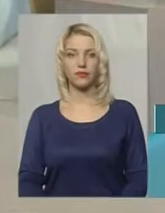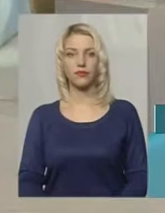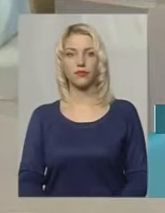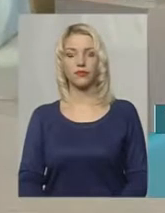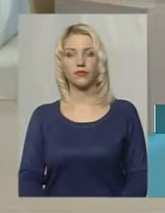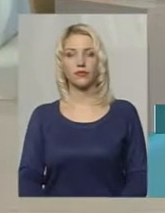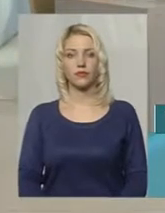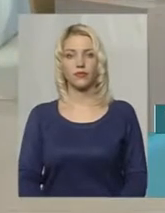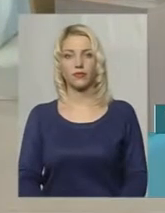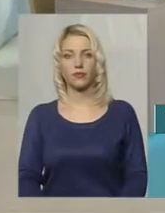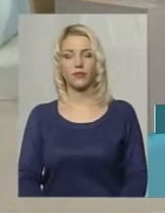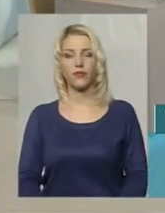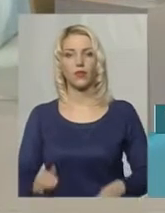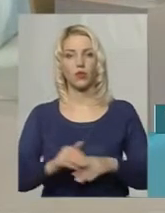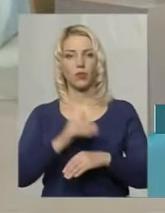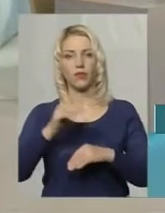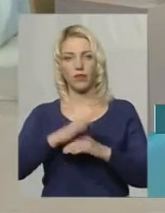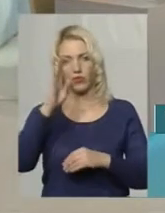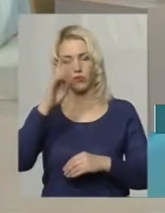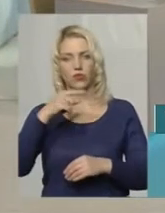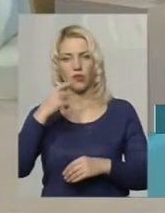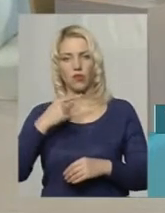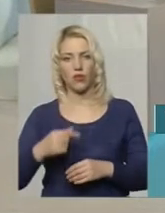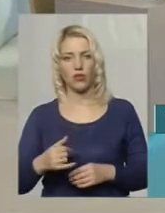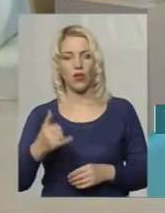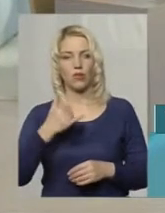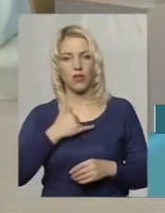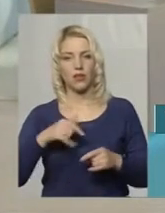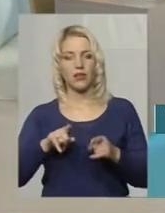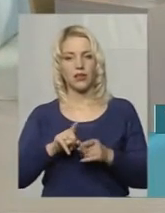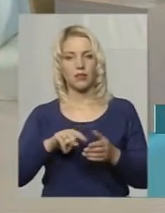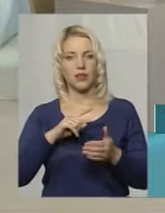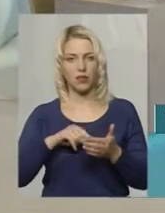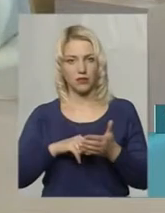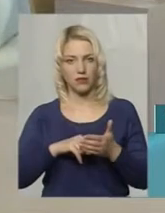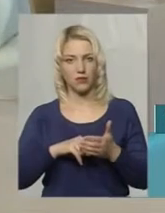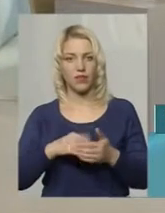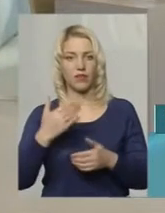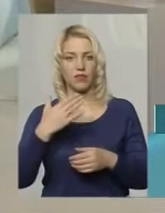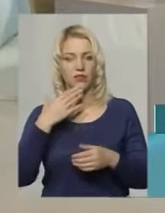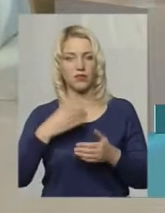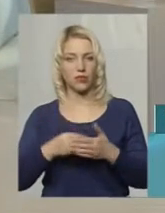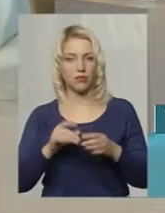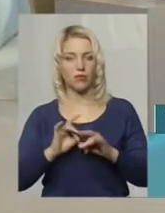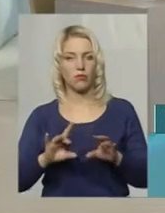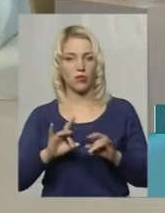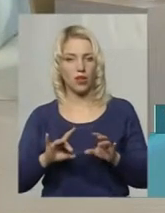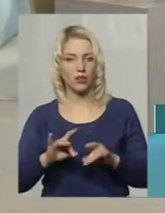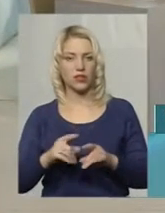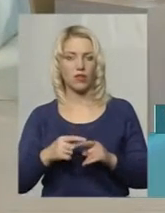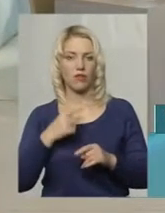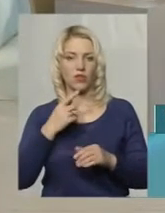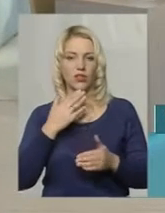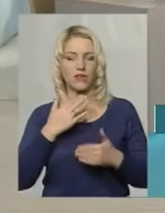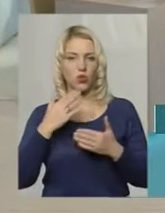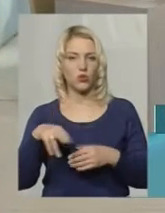Добрий вечір. Здравствуйте. У мене от таке питання, ви от свої пояснені говорите, зверніться до